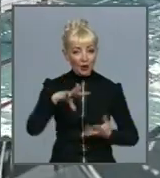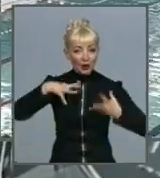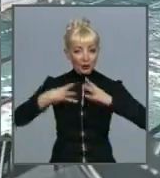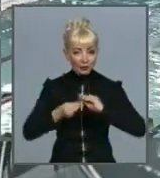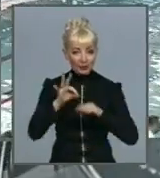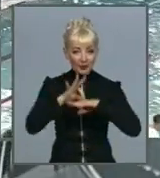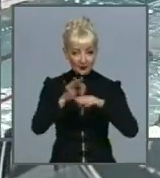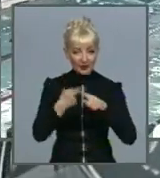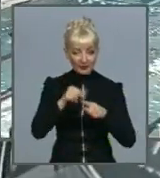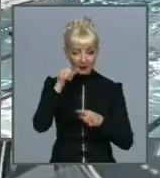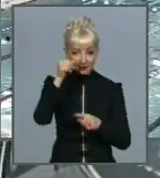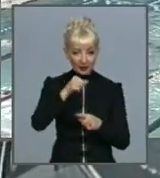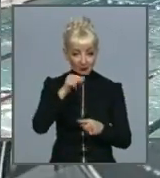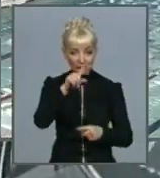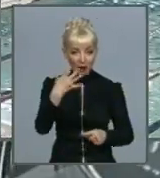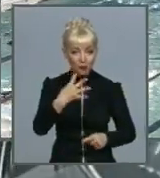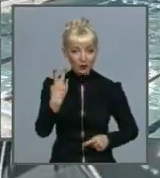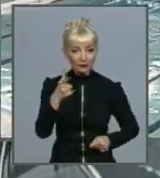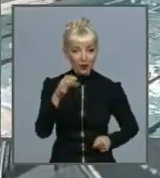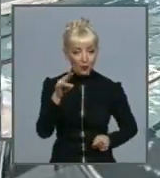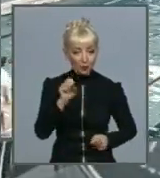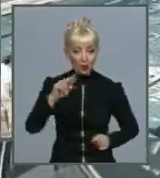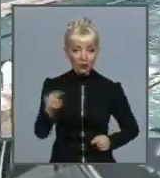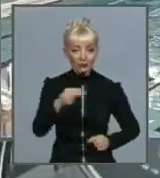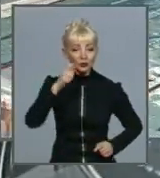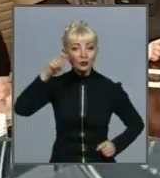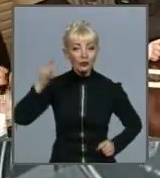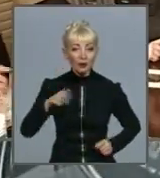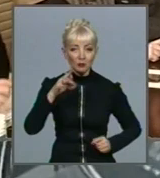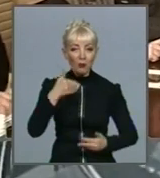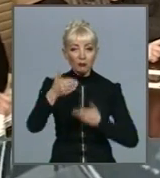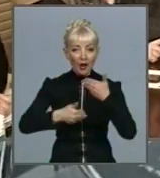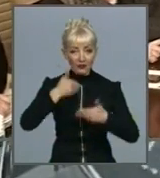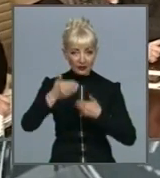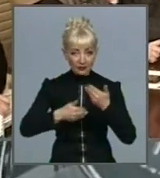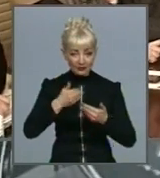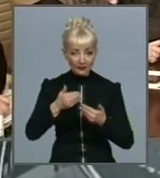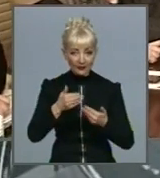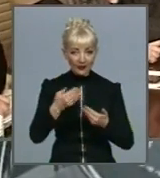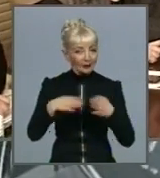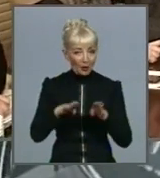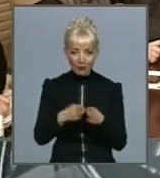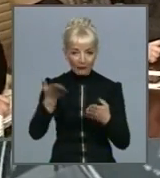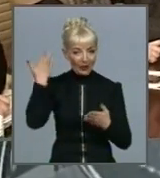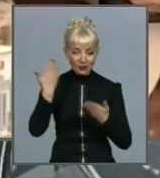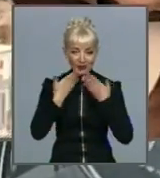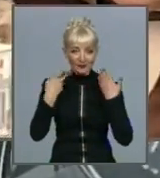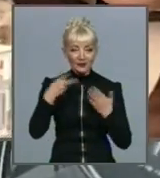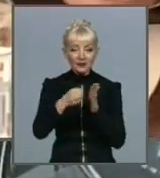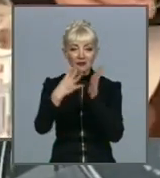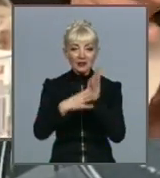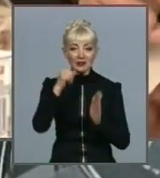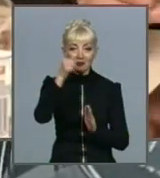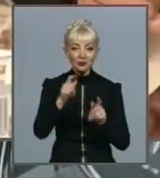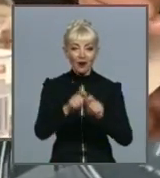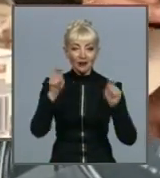за 42 роки. Чемпіонату України з заплавання ніколи такого не було. Також у 2019 році відкрили молодіжний центр